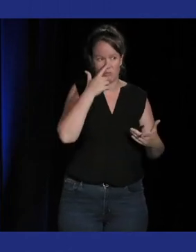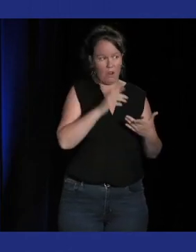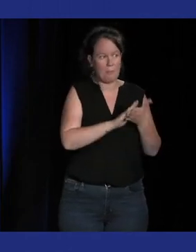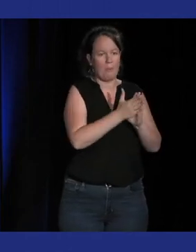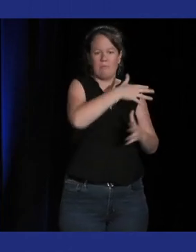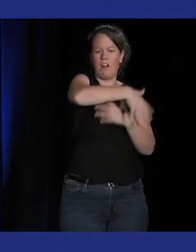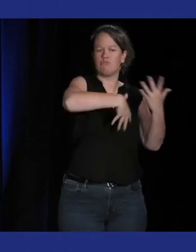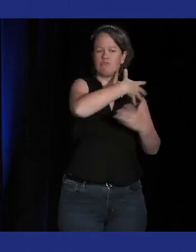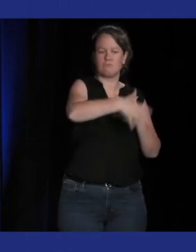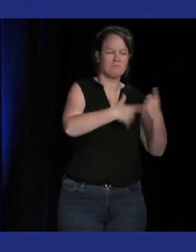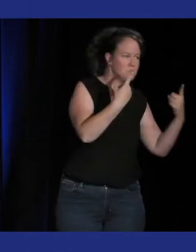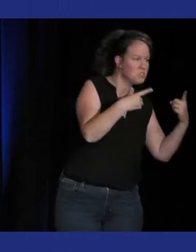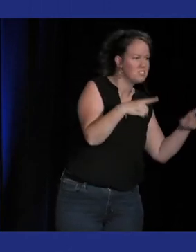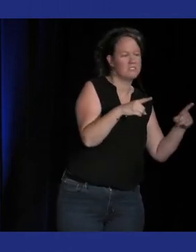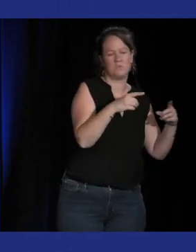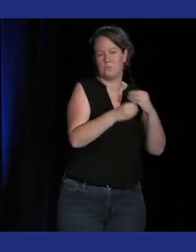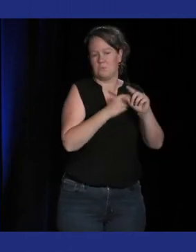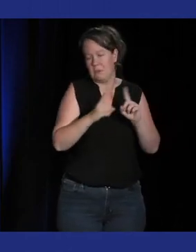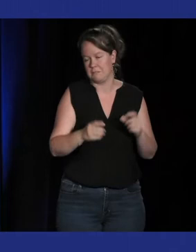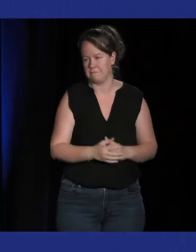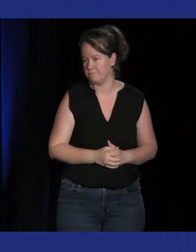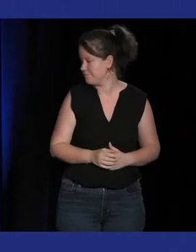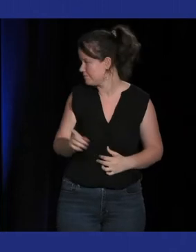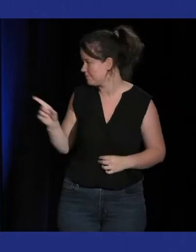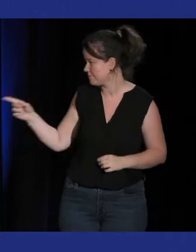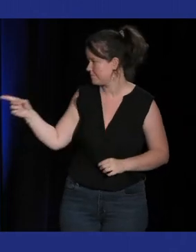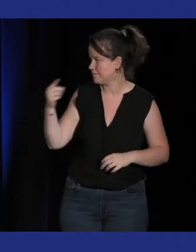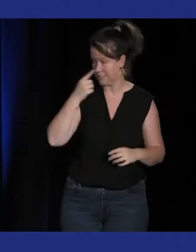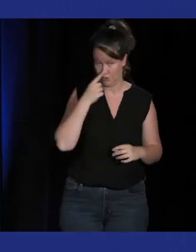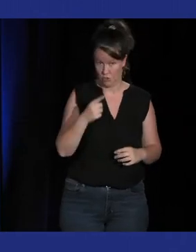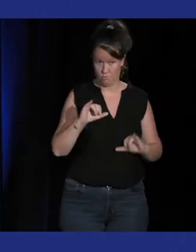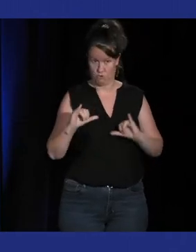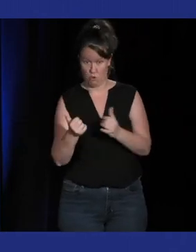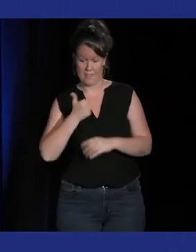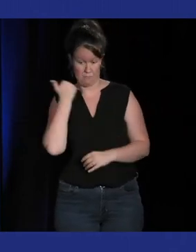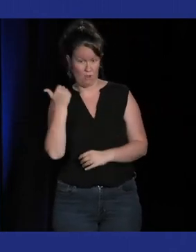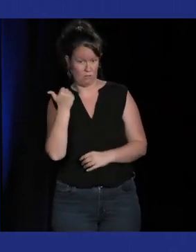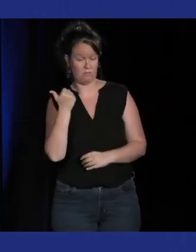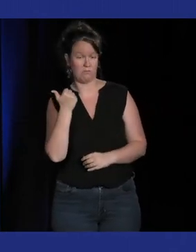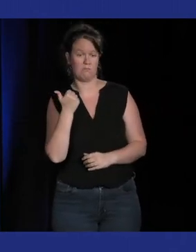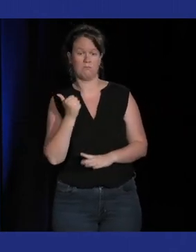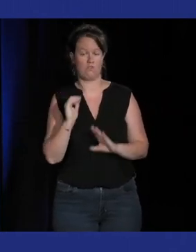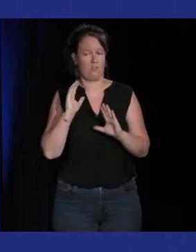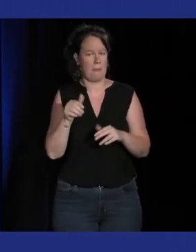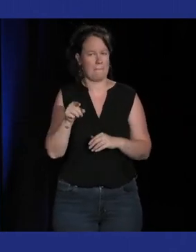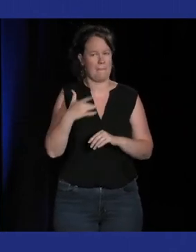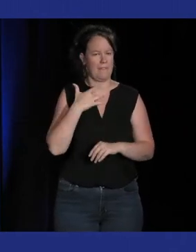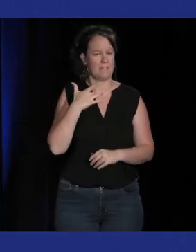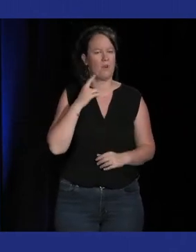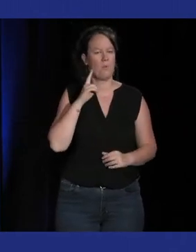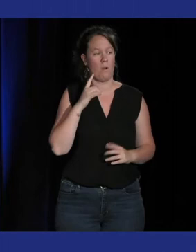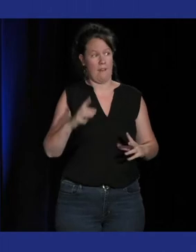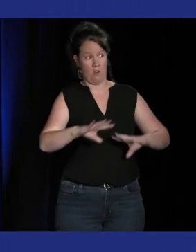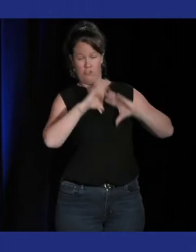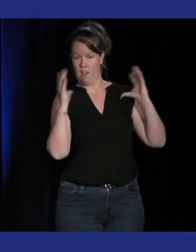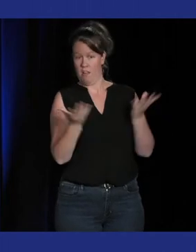jeux indés aussi parce que je pense que le mélange et l'émergence de jeux musicaux croisés avec autre chose en fait ça suit une tendance un petit peu qu'on voit dans l'industrie en ce